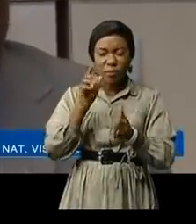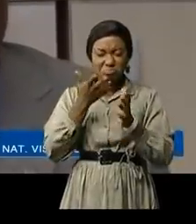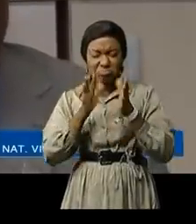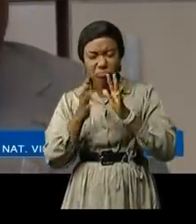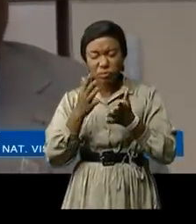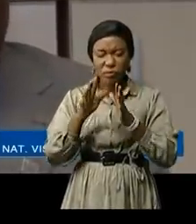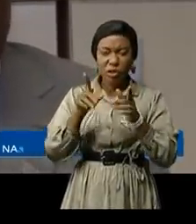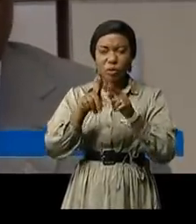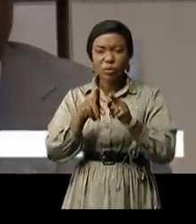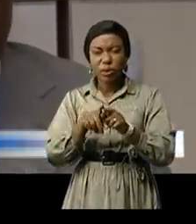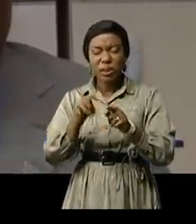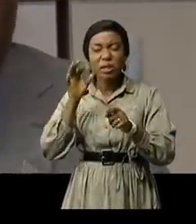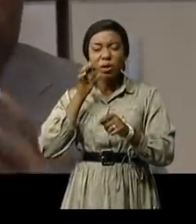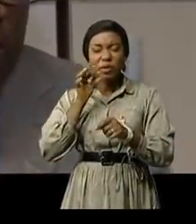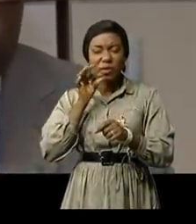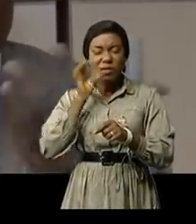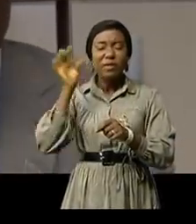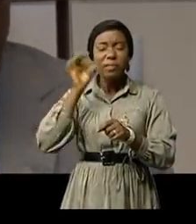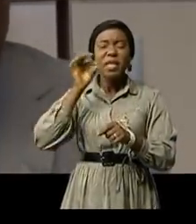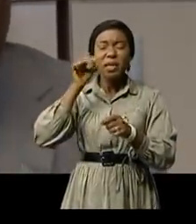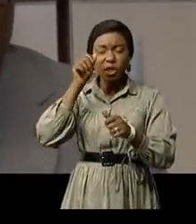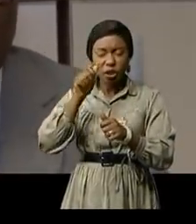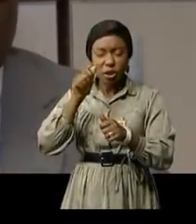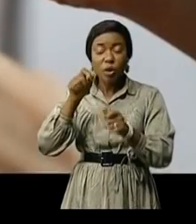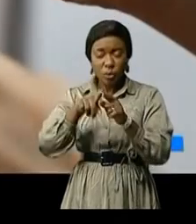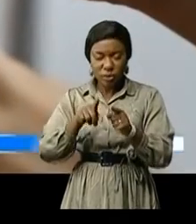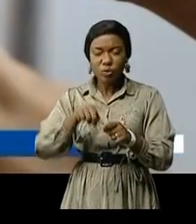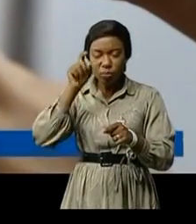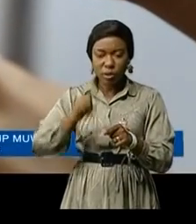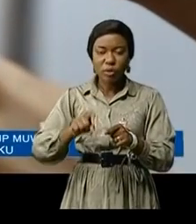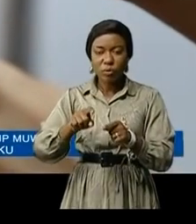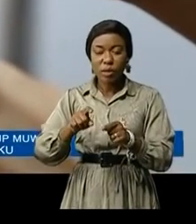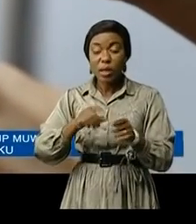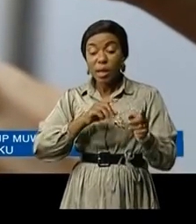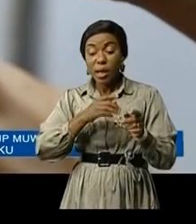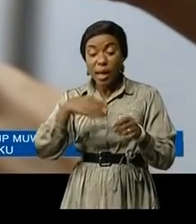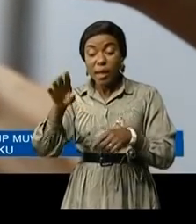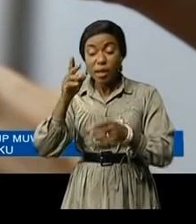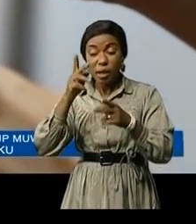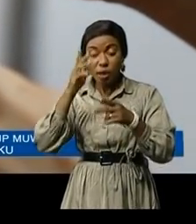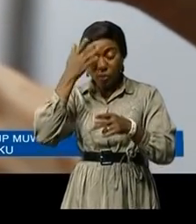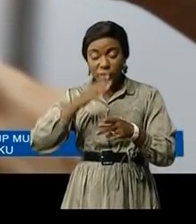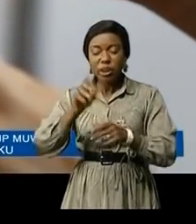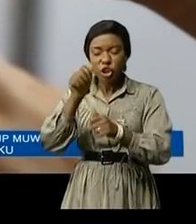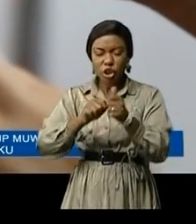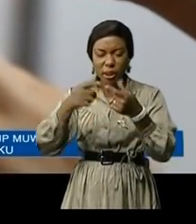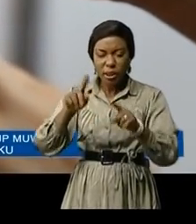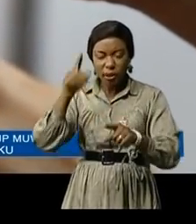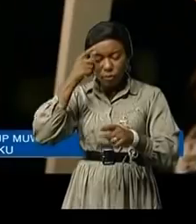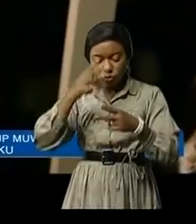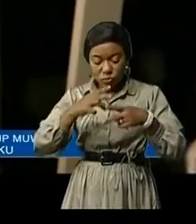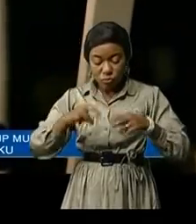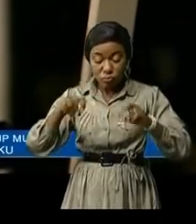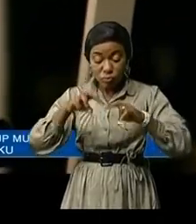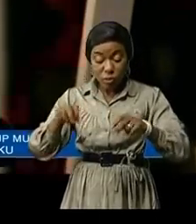antécédent de tabagisme, il faut se faire consulter chaque année. Prendre soin de ses yeux est primordial car la bonne santé des